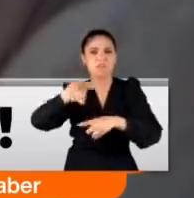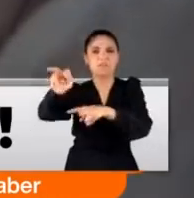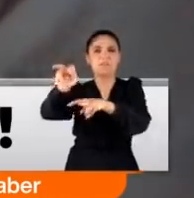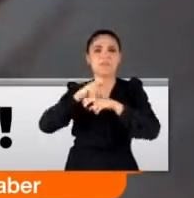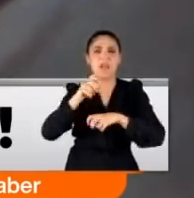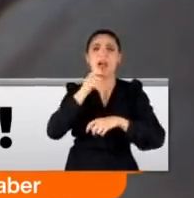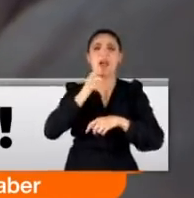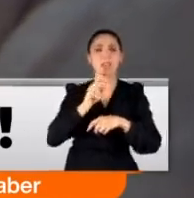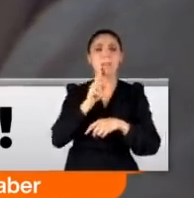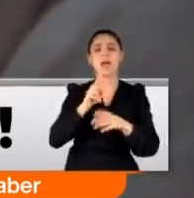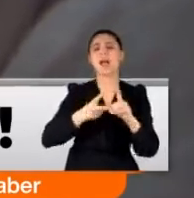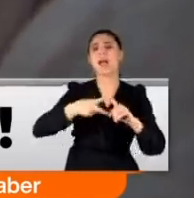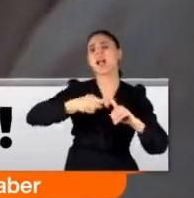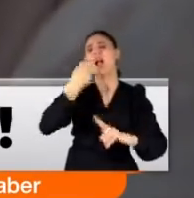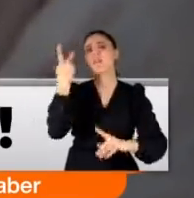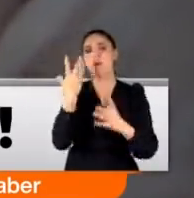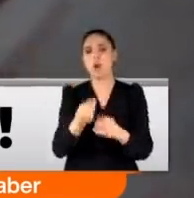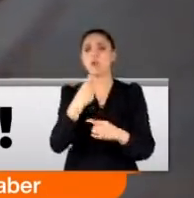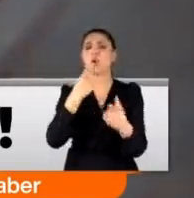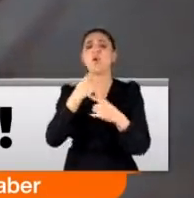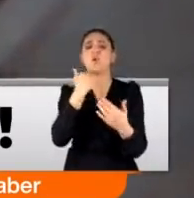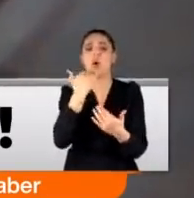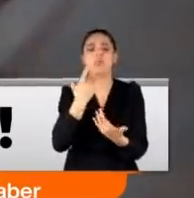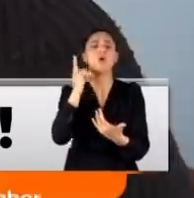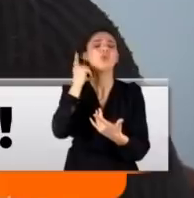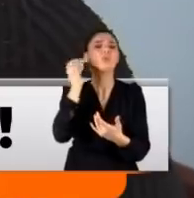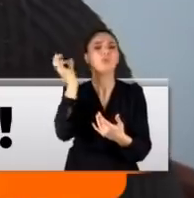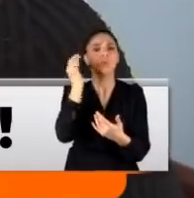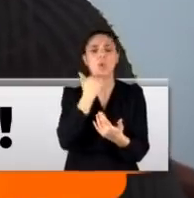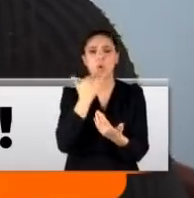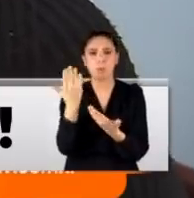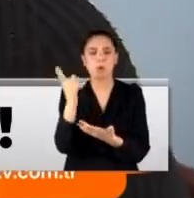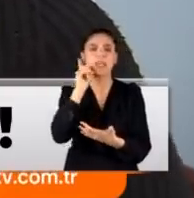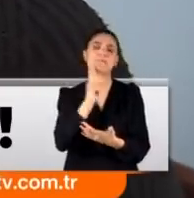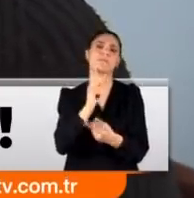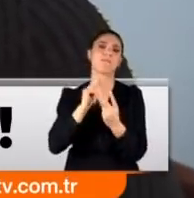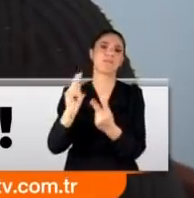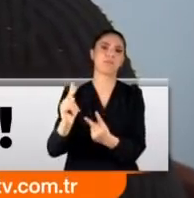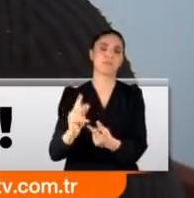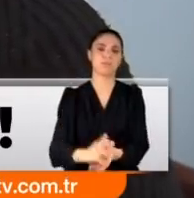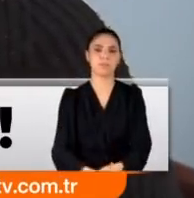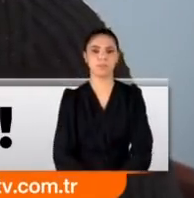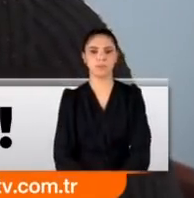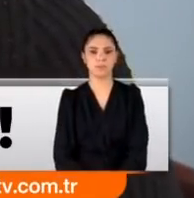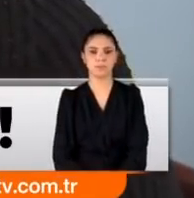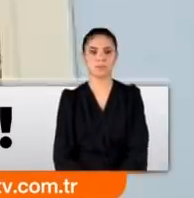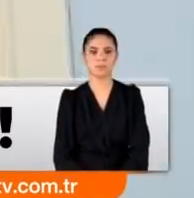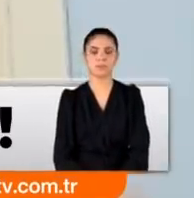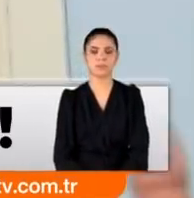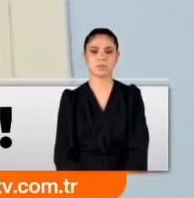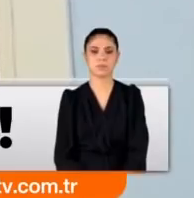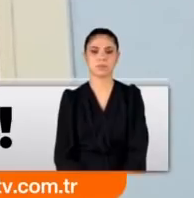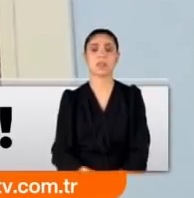sesini bile çıkaramadı. Çünkü ne konuşabiliyor ne de duyuyordu. İnsanlık ölmüş mü bu kadar? Gerçekten ölmüş insanlık bu kadar.